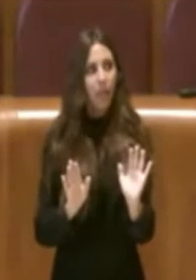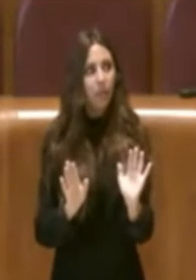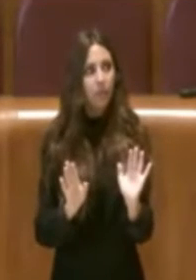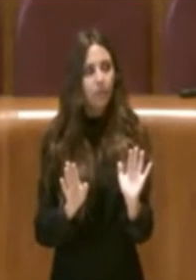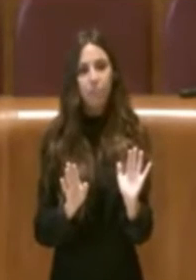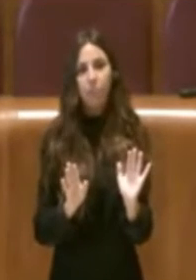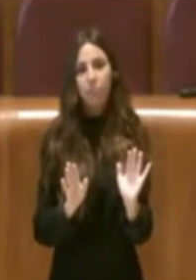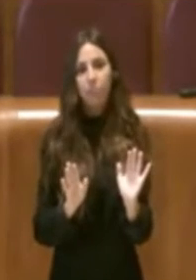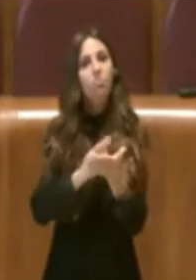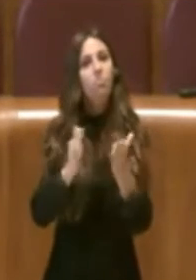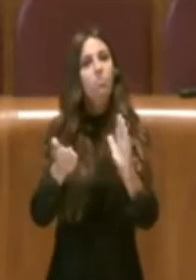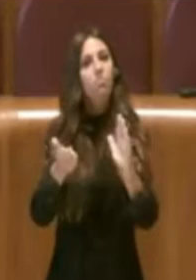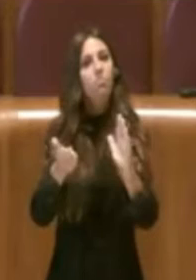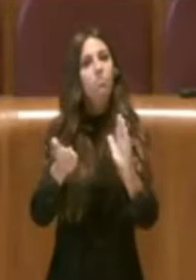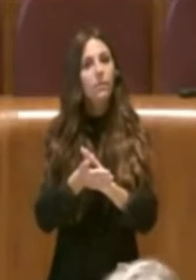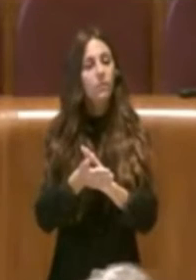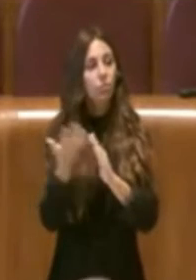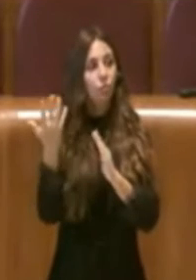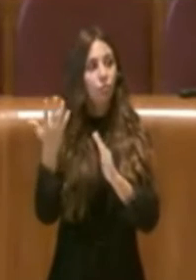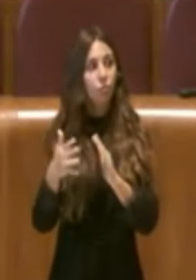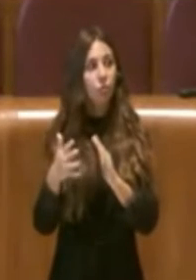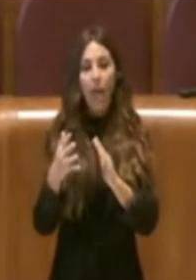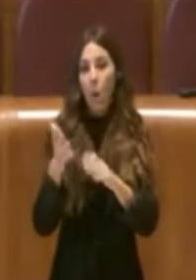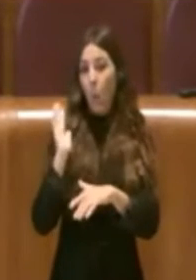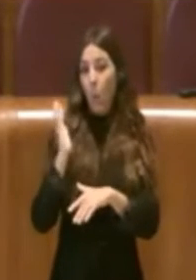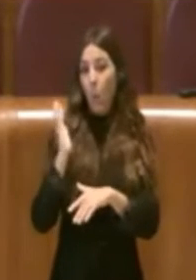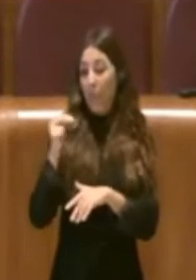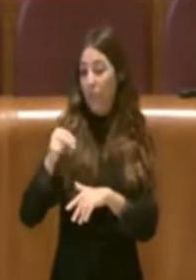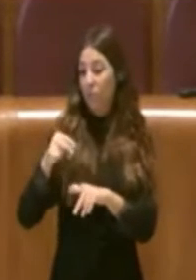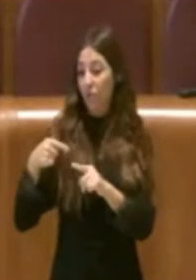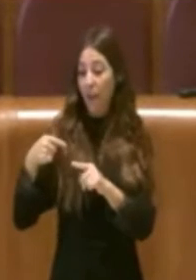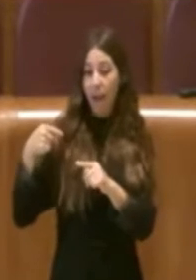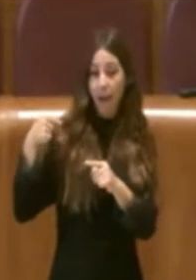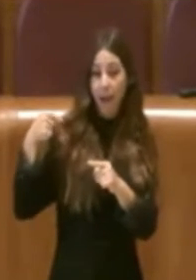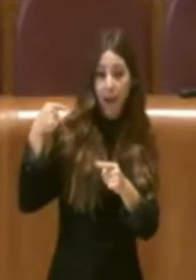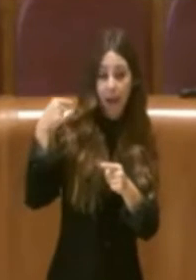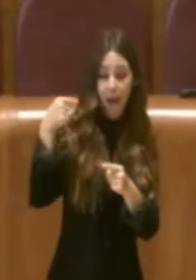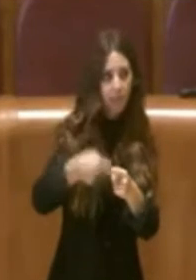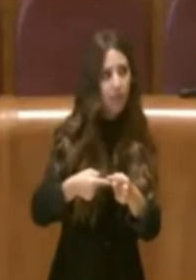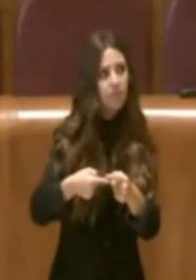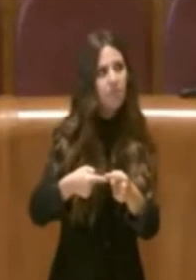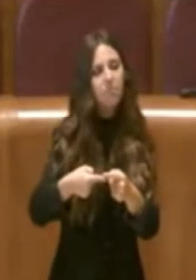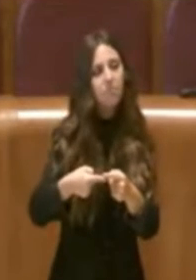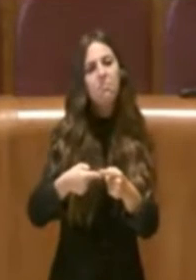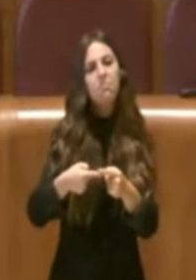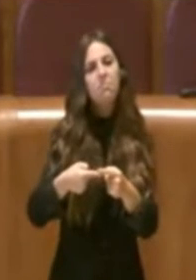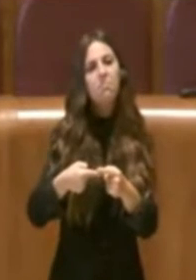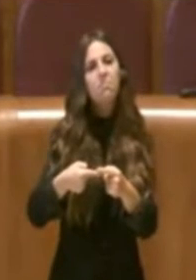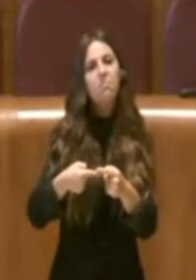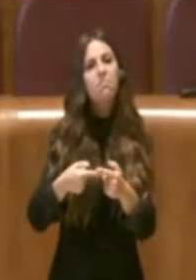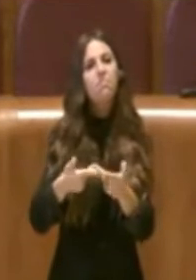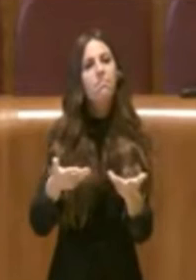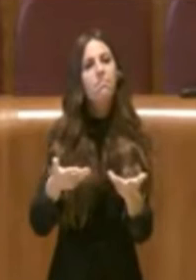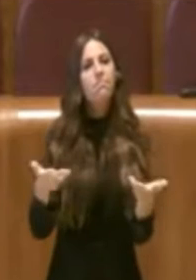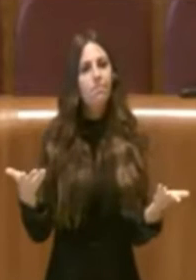convenzione che ormai ha 15 anni ha dimostrato come poi